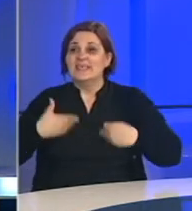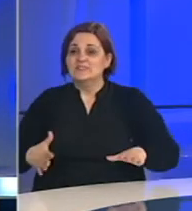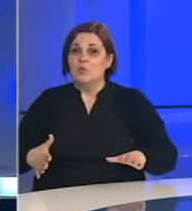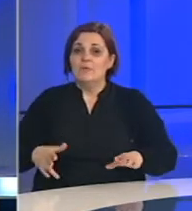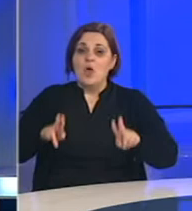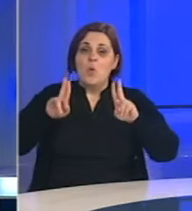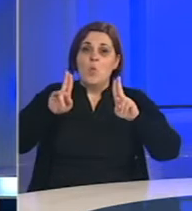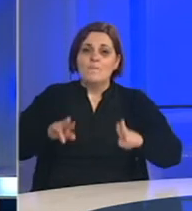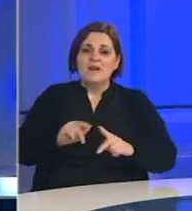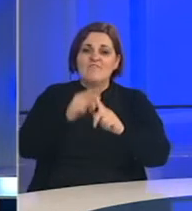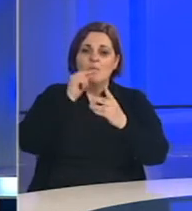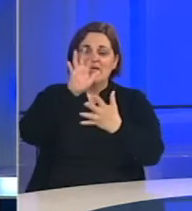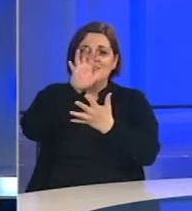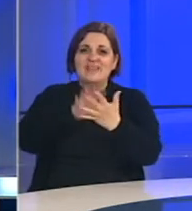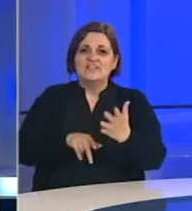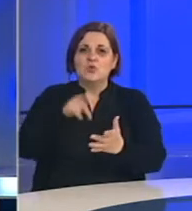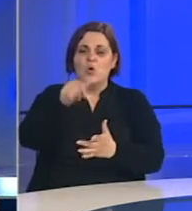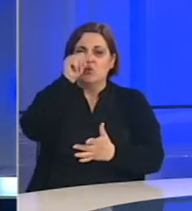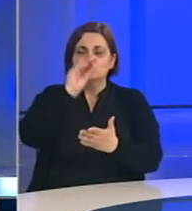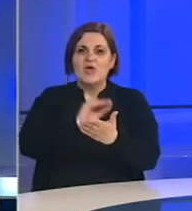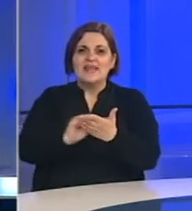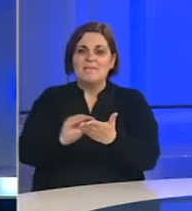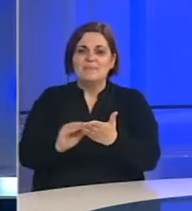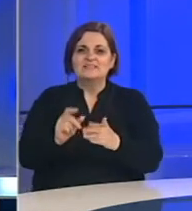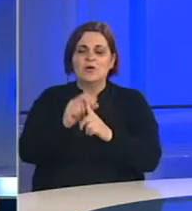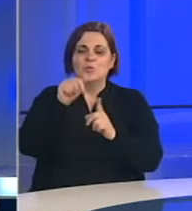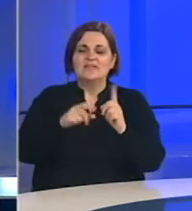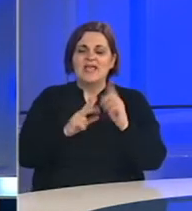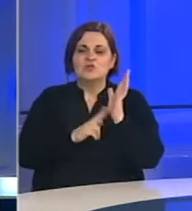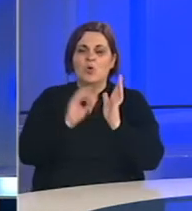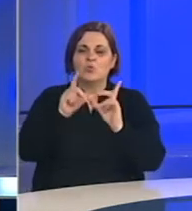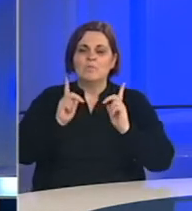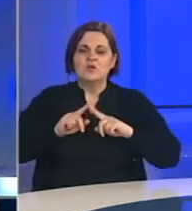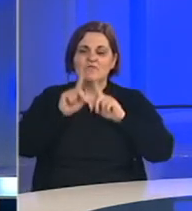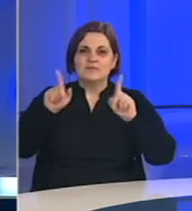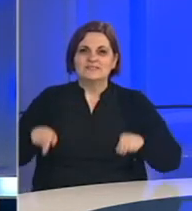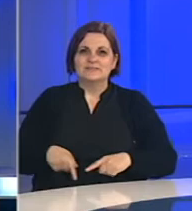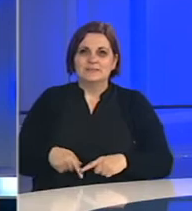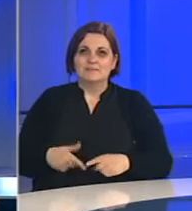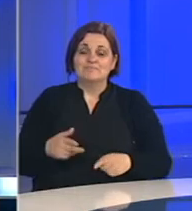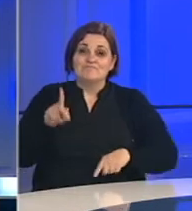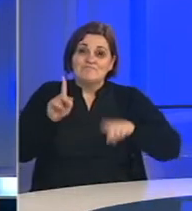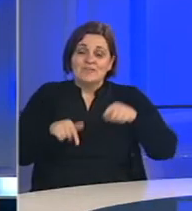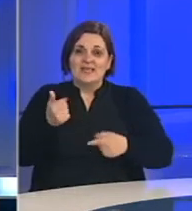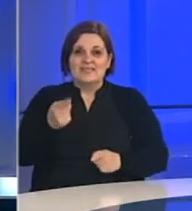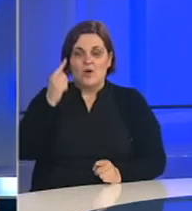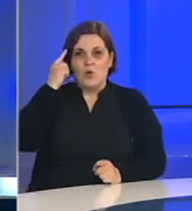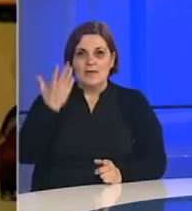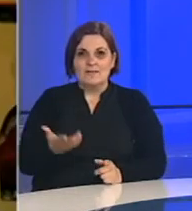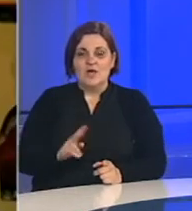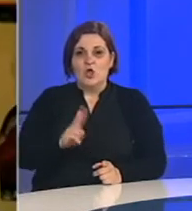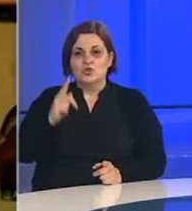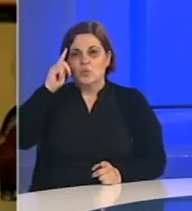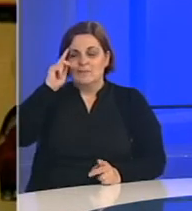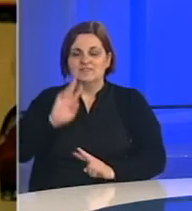izvornom značenju onog što jeste Dejtonski mirovni sporazum? Pa neki tako misle, drugi